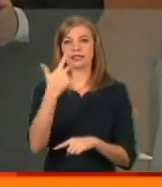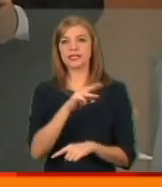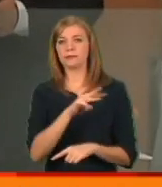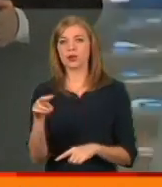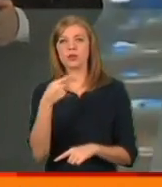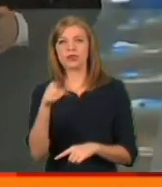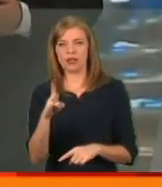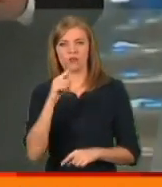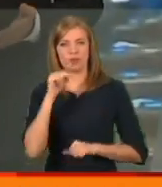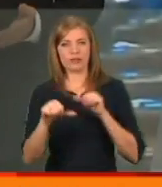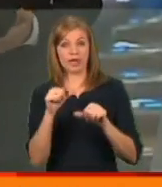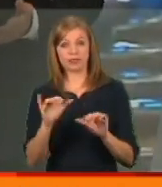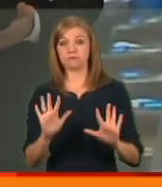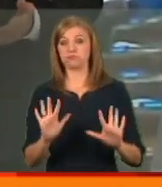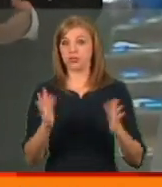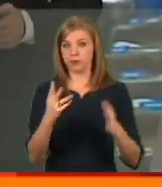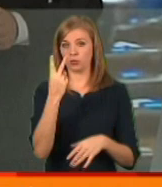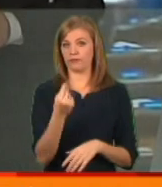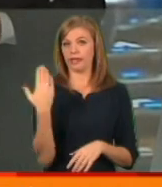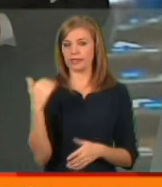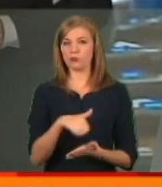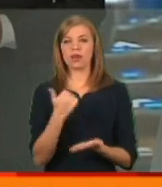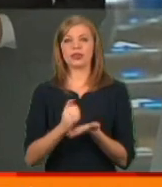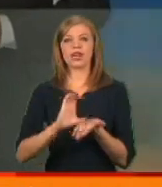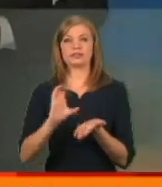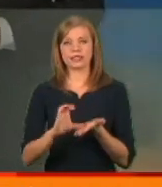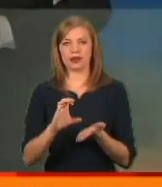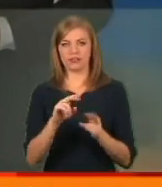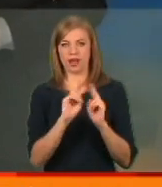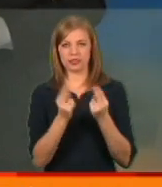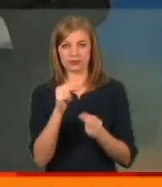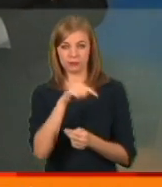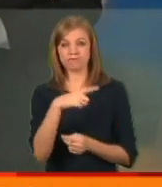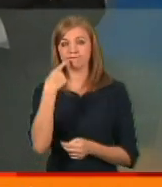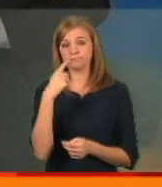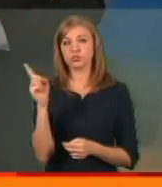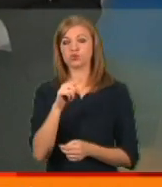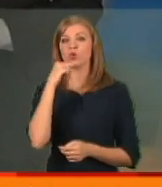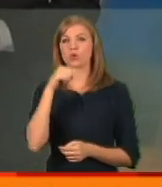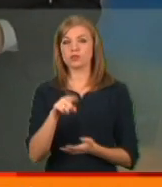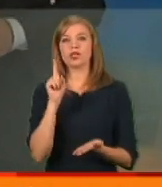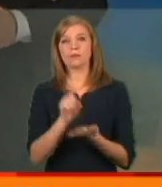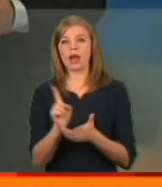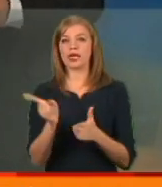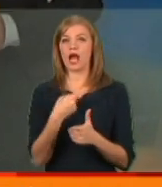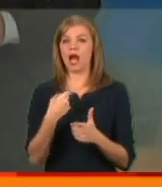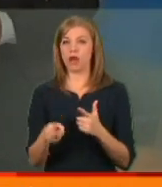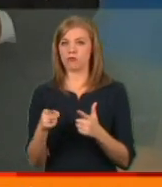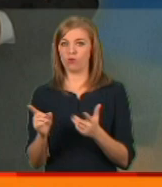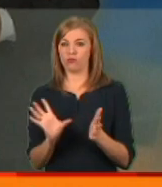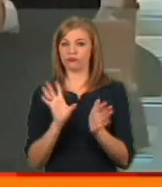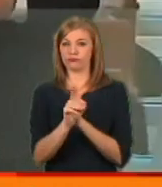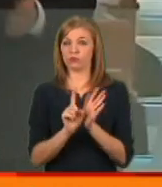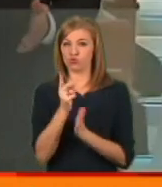мільйони євро на рік. І тут раптом, два дні тому генеральний секретар асамблеї Яглан заявив, що Росія має або поновити